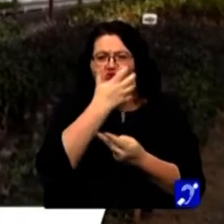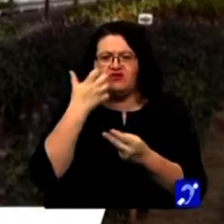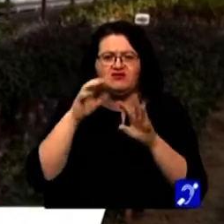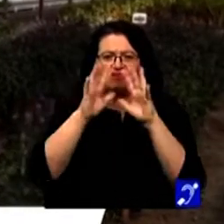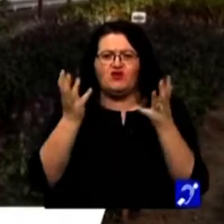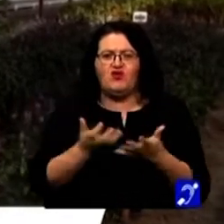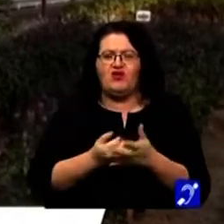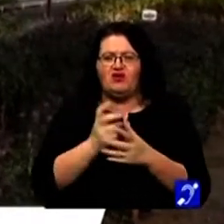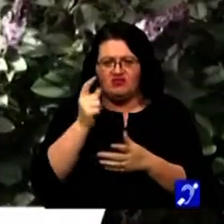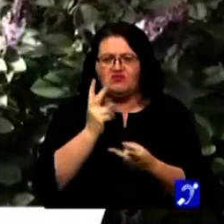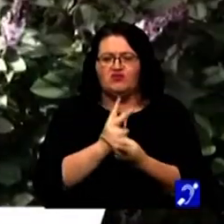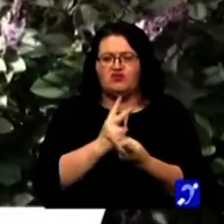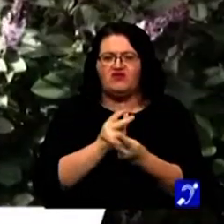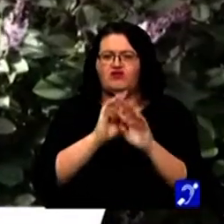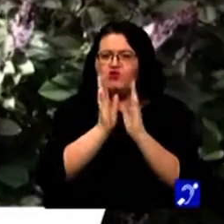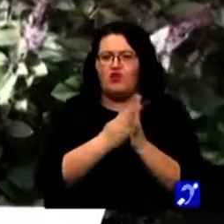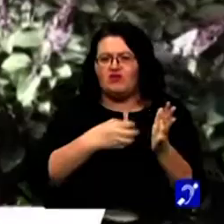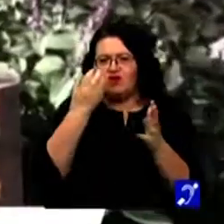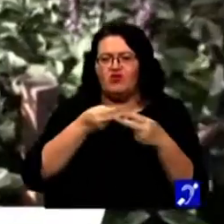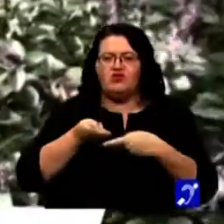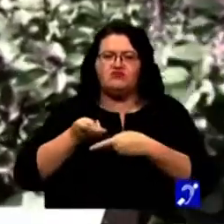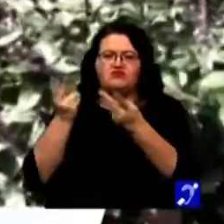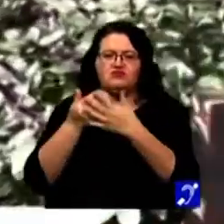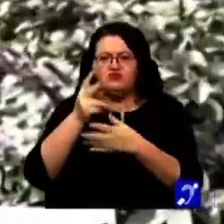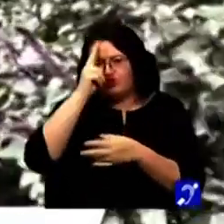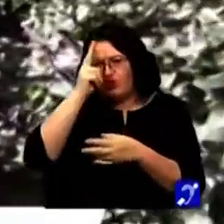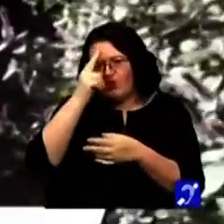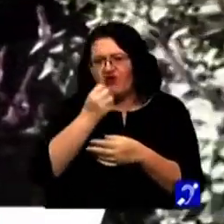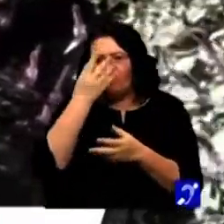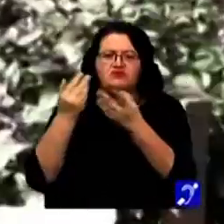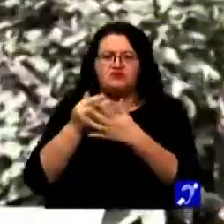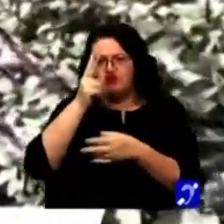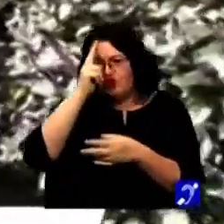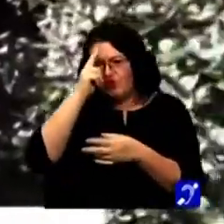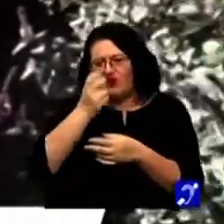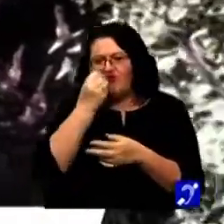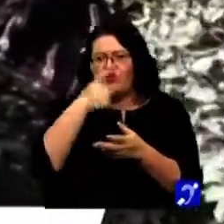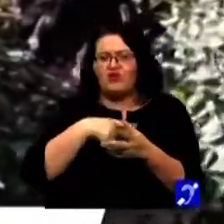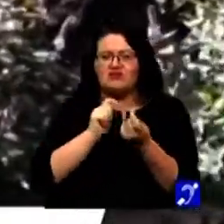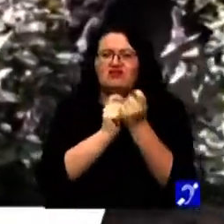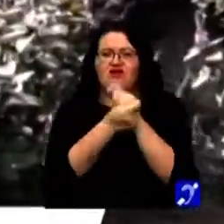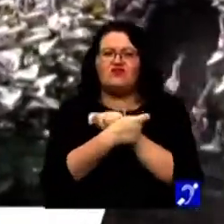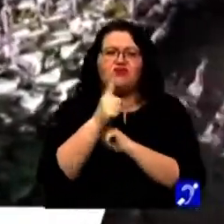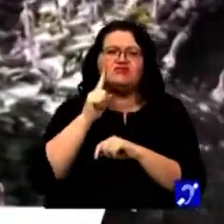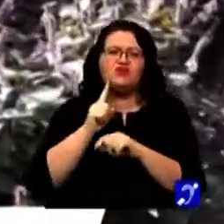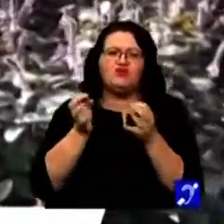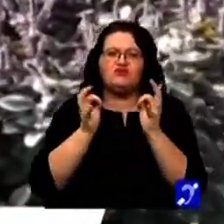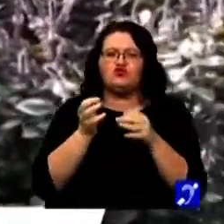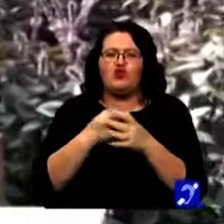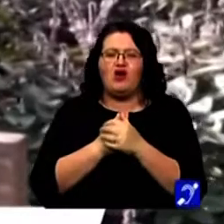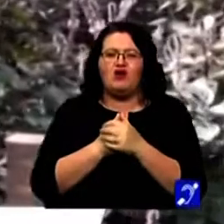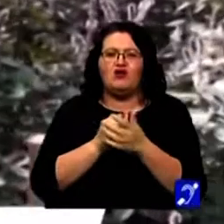globală? Exact, da. Întreaga recoltă pleacă spre Germania, unde florile sunt transformate într-un sirop aromat, de culoarea chihlimbarului.